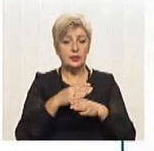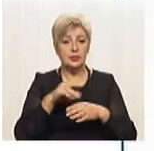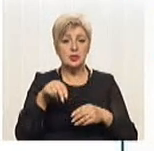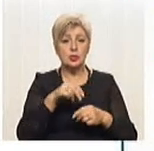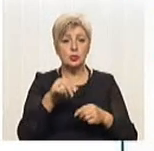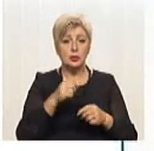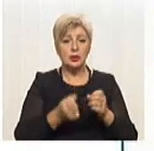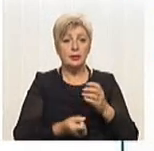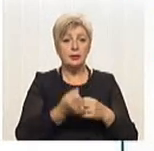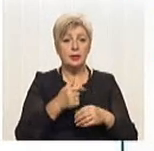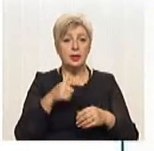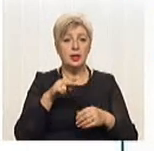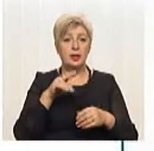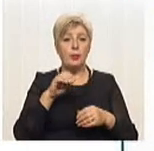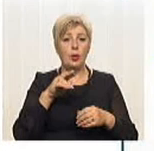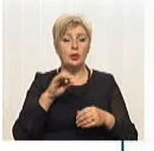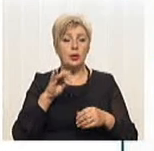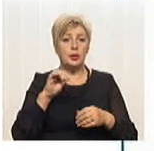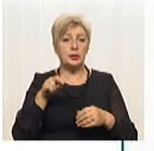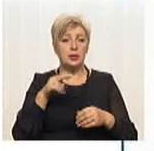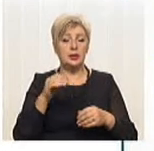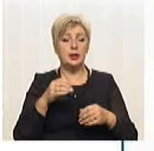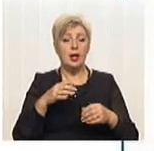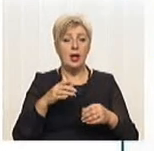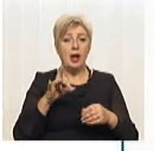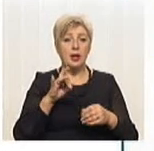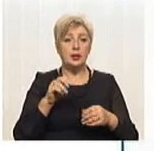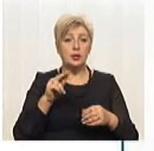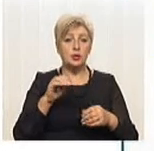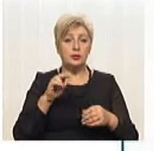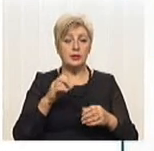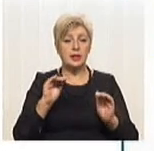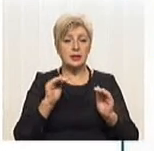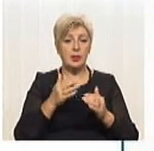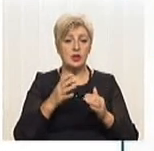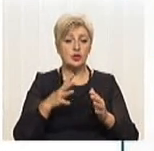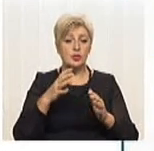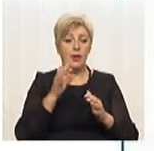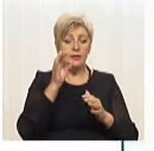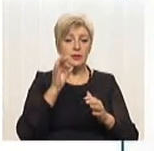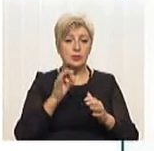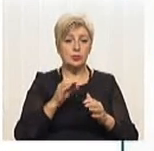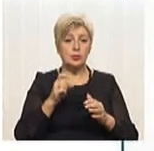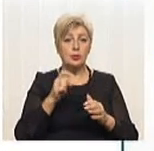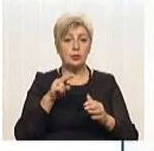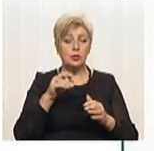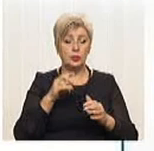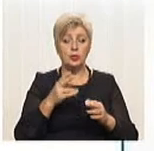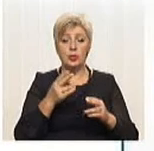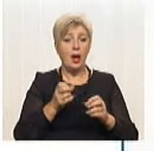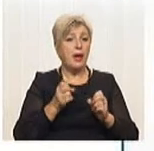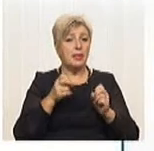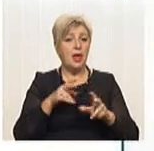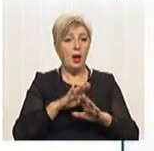виходить гіпохворит – натрію. Речовина з меншим відсотком вмісту хвору. Вона безпечна. Ми плануємо почати